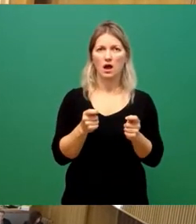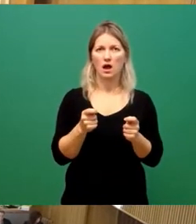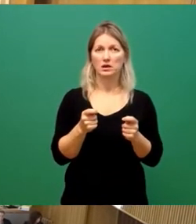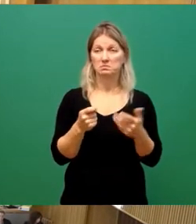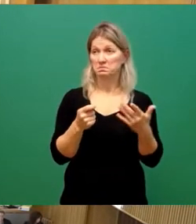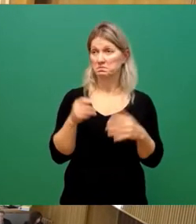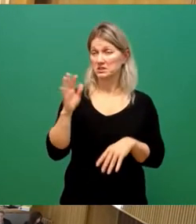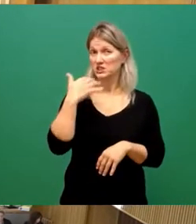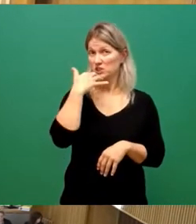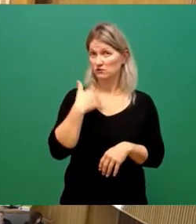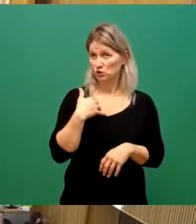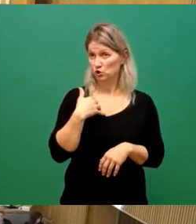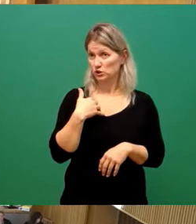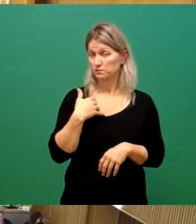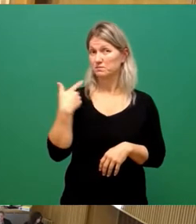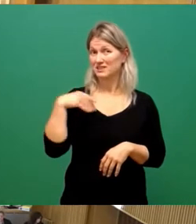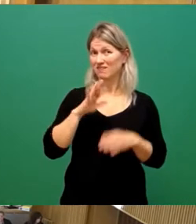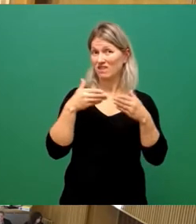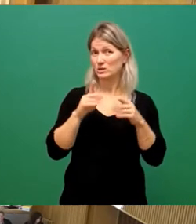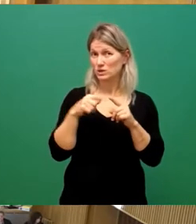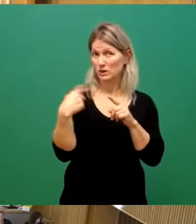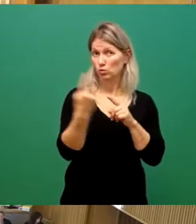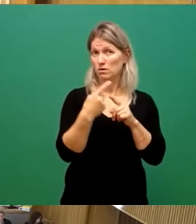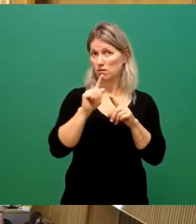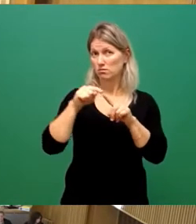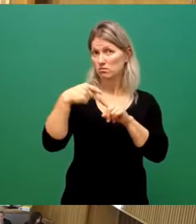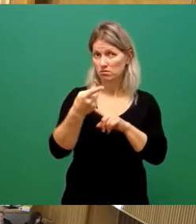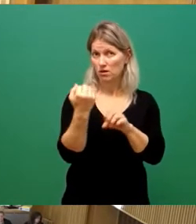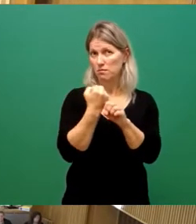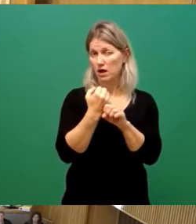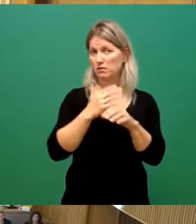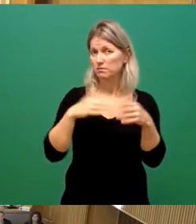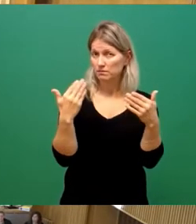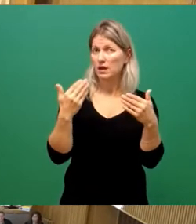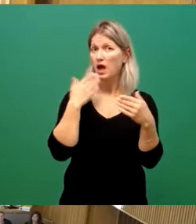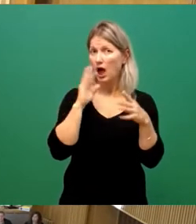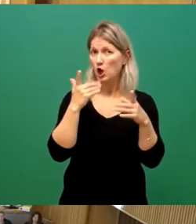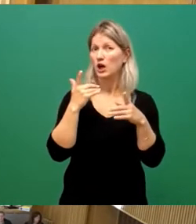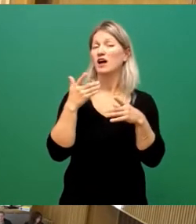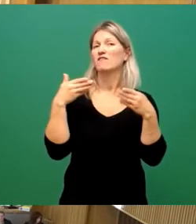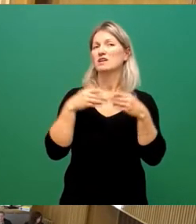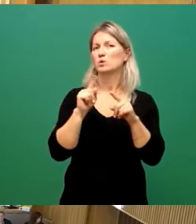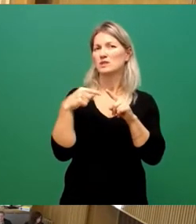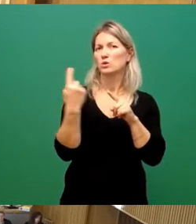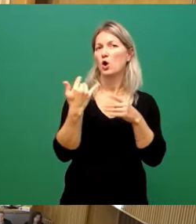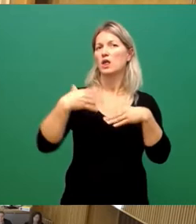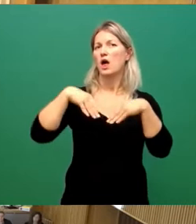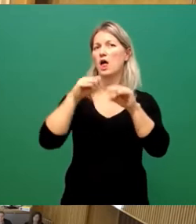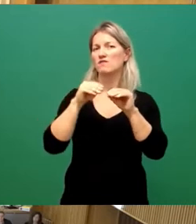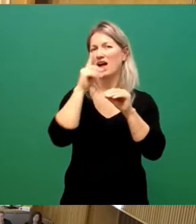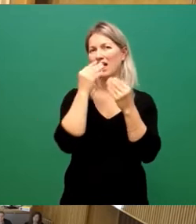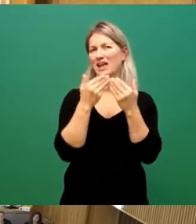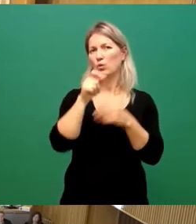der Fraktionsrunde beginnen heute Bündnis 90 die Grünen, Frau Filus-Jener.